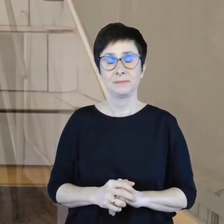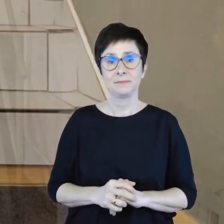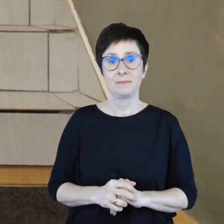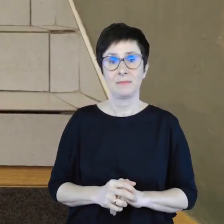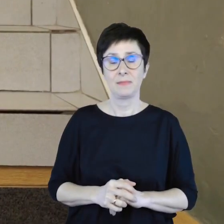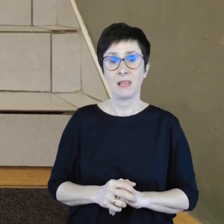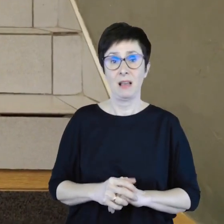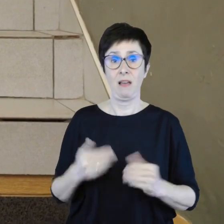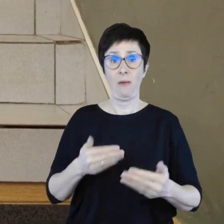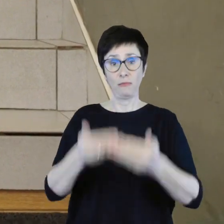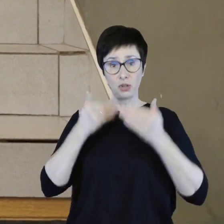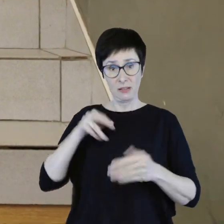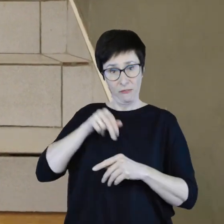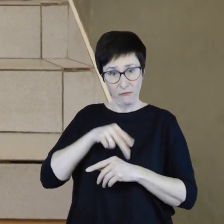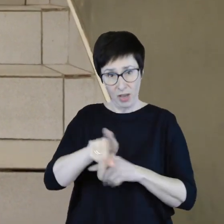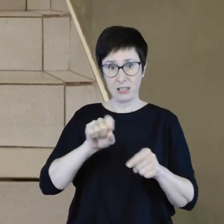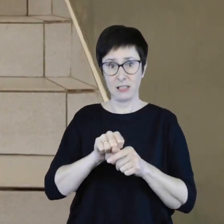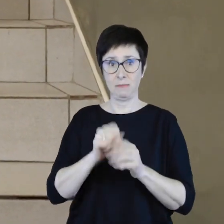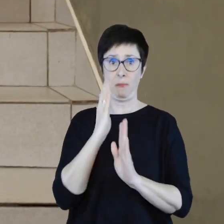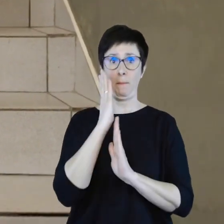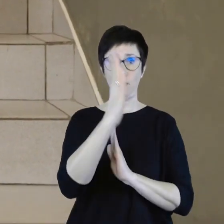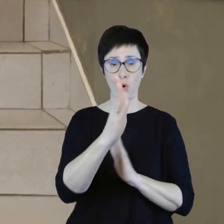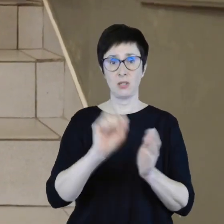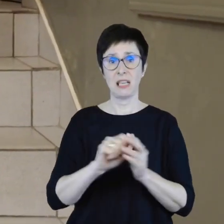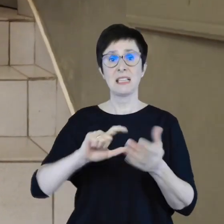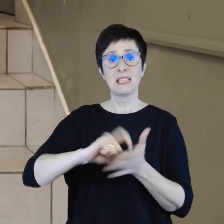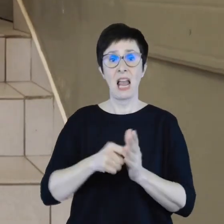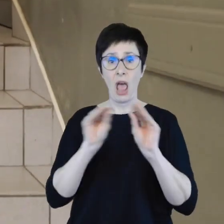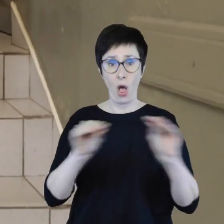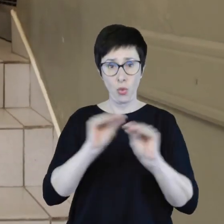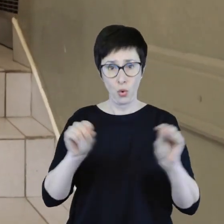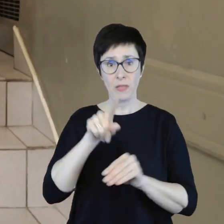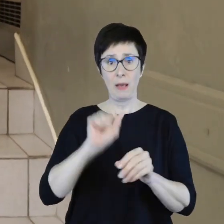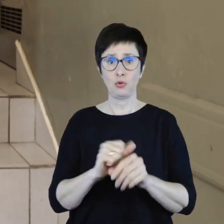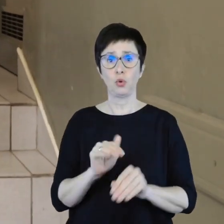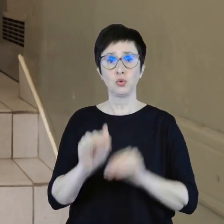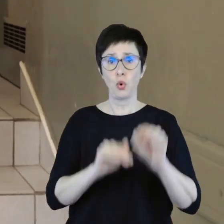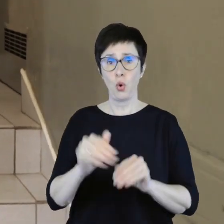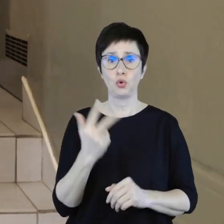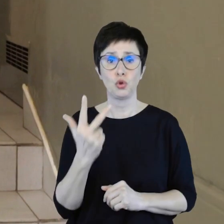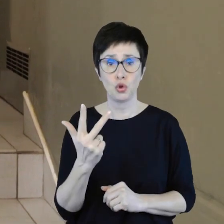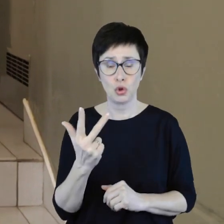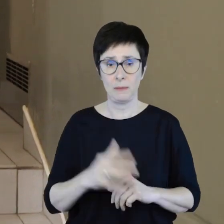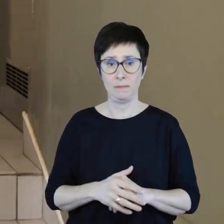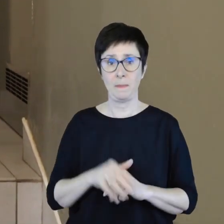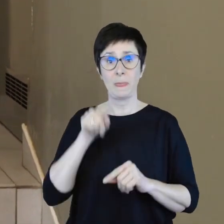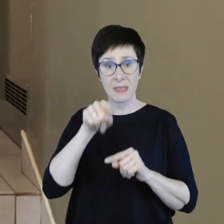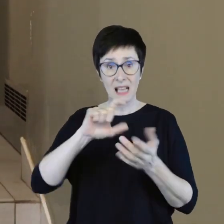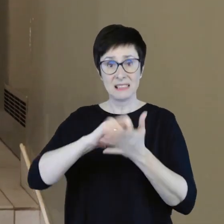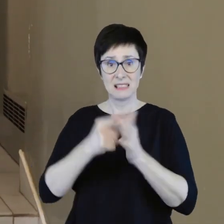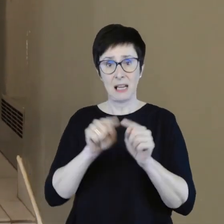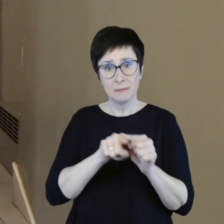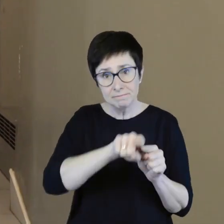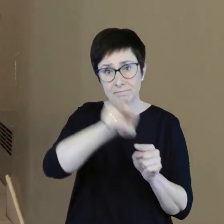Na wprost wiatrołapu znajduje się wejście do sali edukacyjnej, do której prowadzą trzy schody. Z sali tej